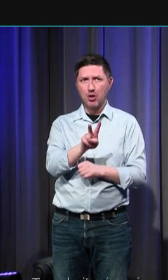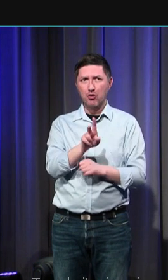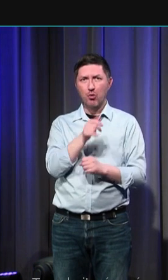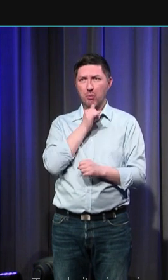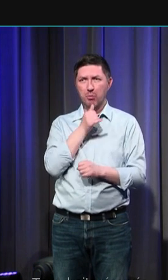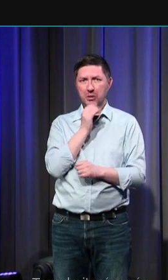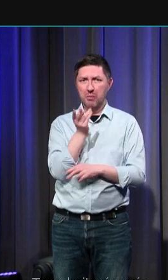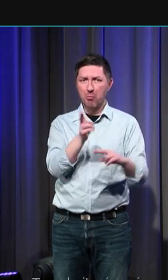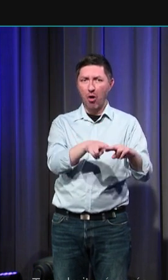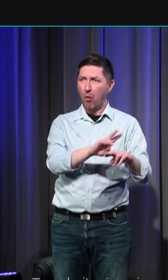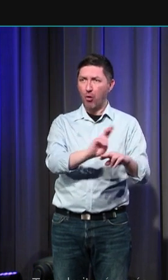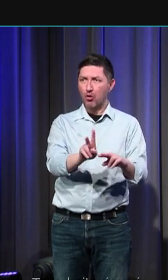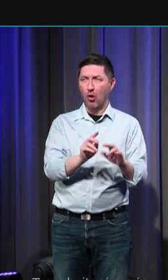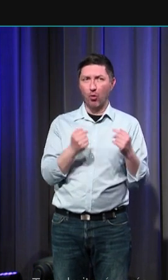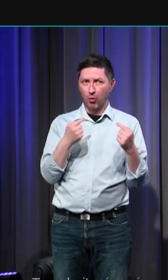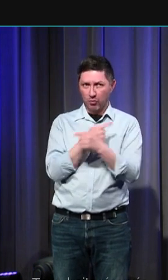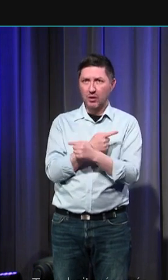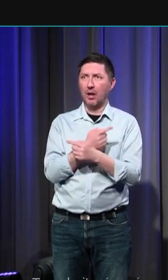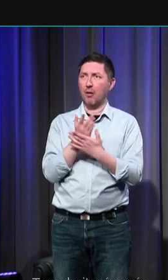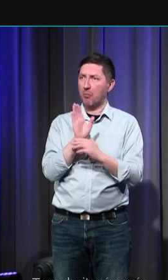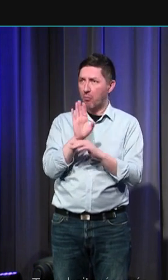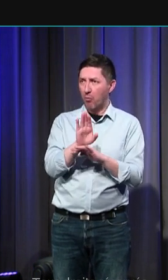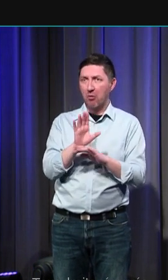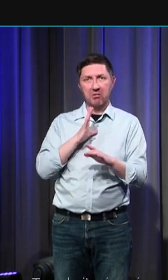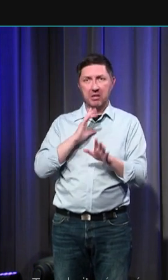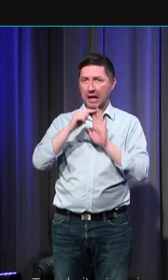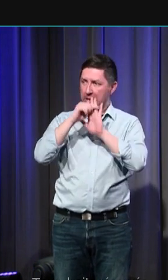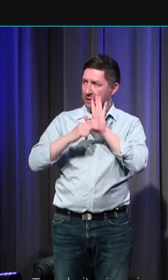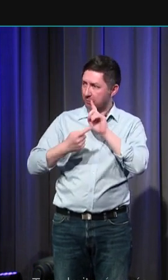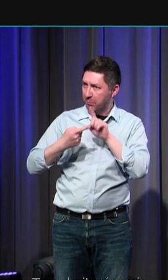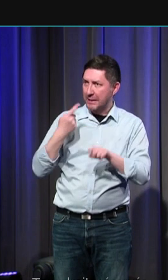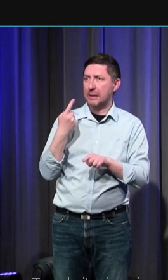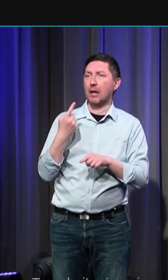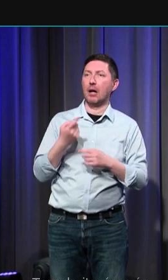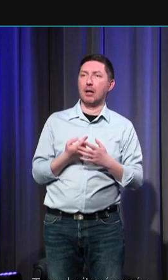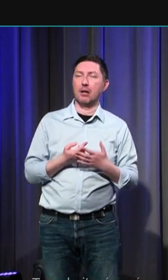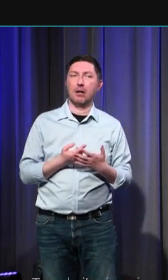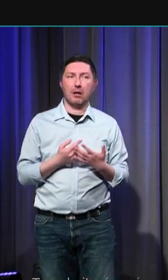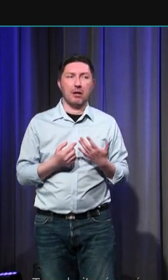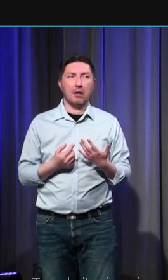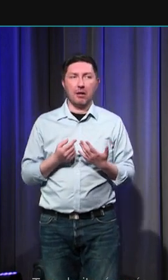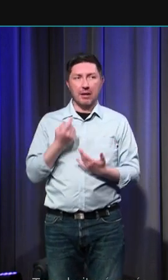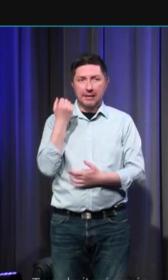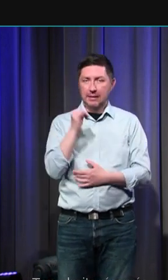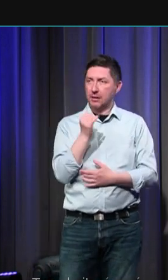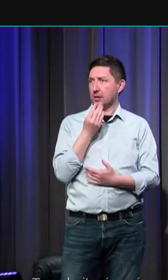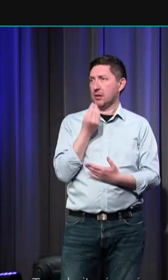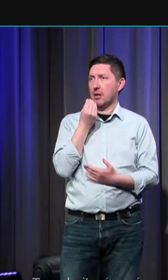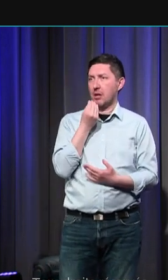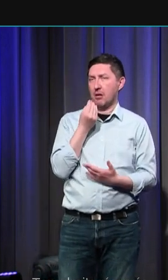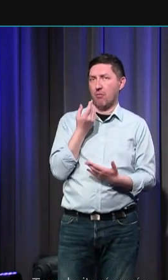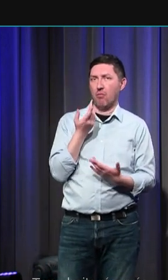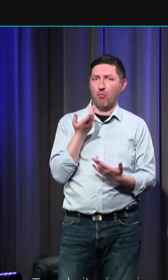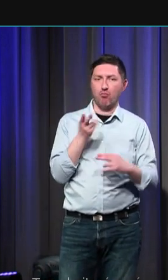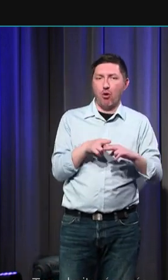petits cadavres mais qui nous montrent au fil de l'histoire qu'il y une ritualisation constante de la mort prématurée et de la mort